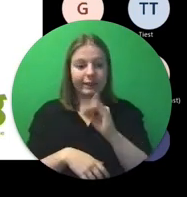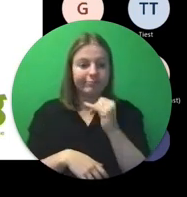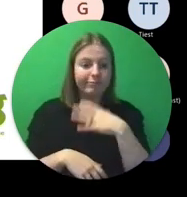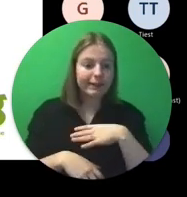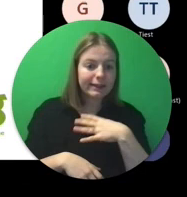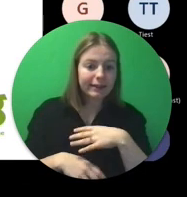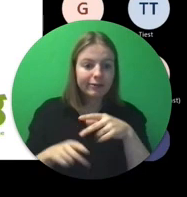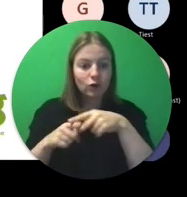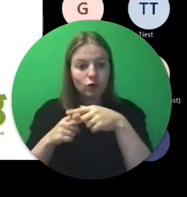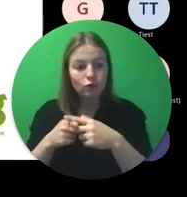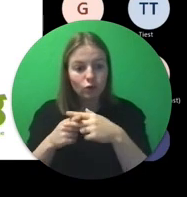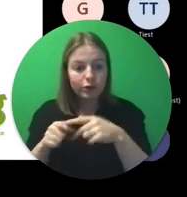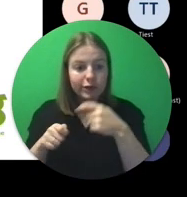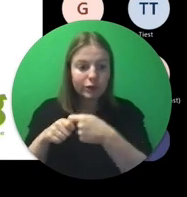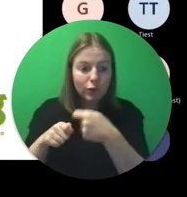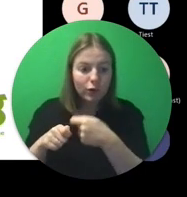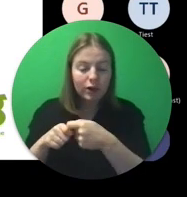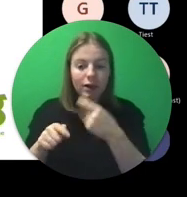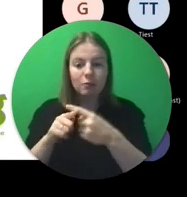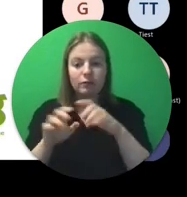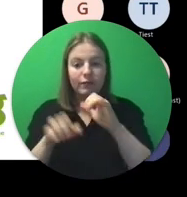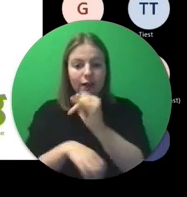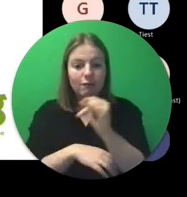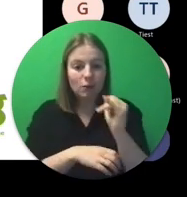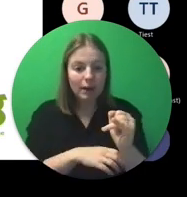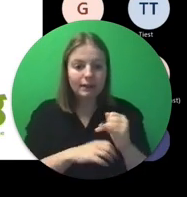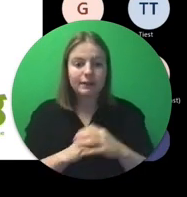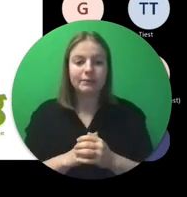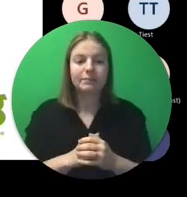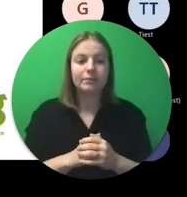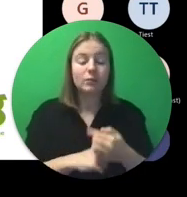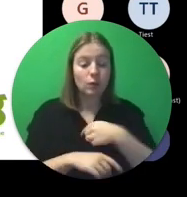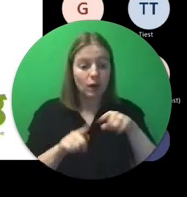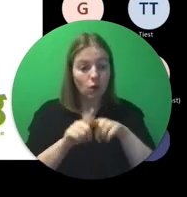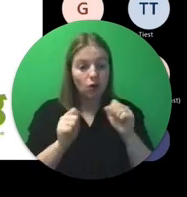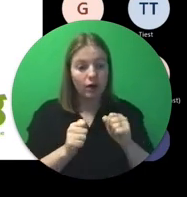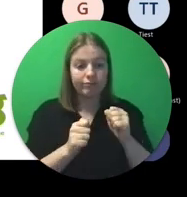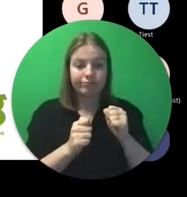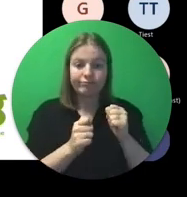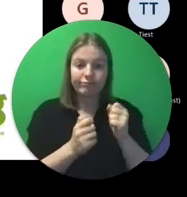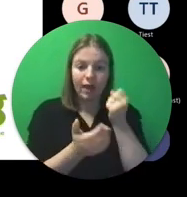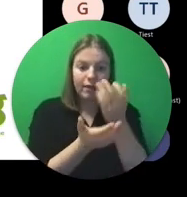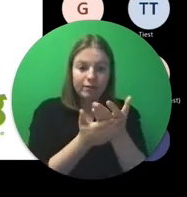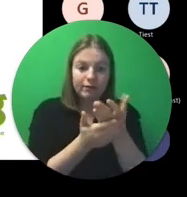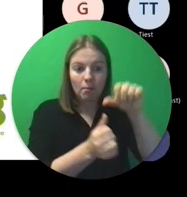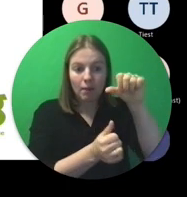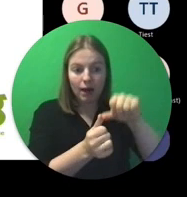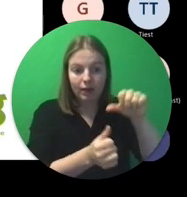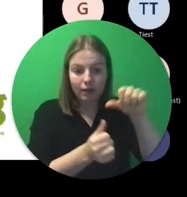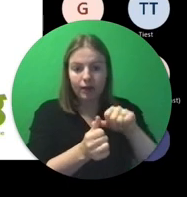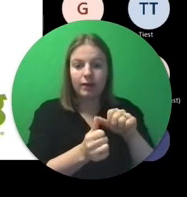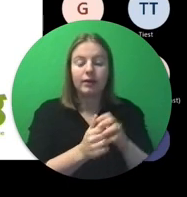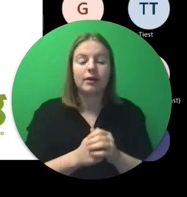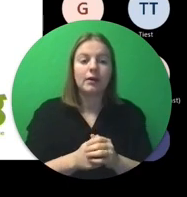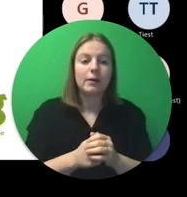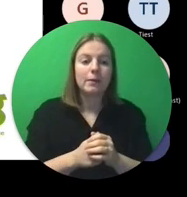interessante tools en informatie vinden. We bieden advies op maat, zoals gezegd. En we